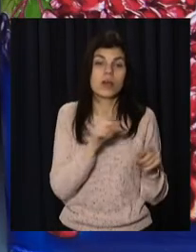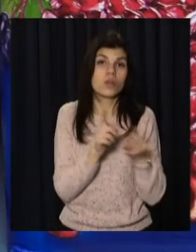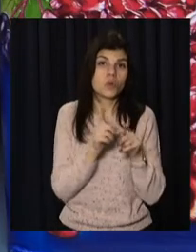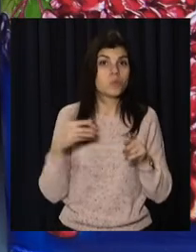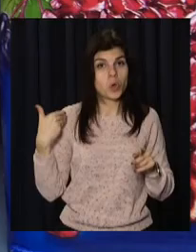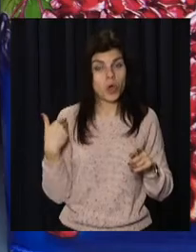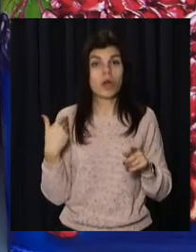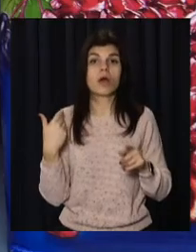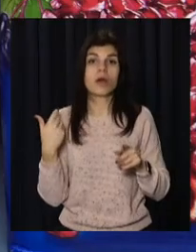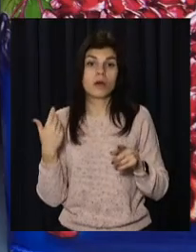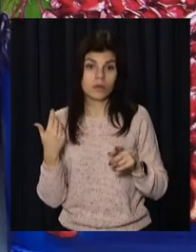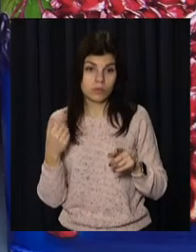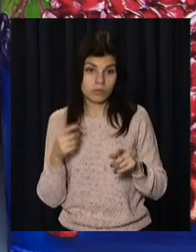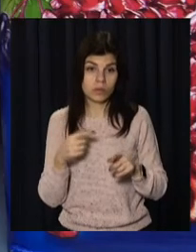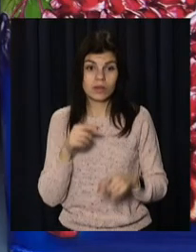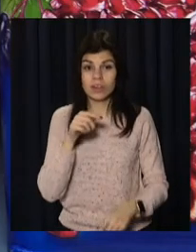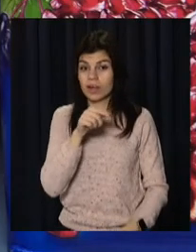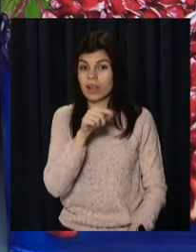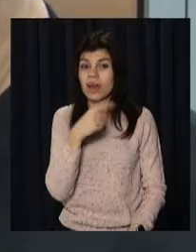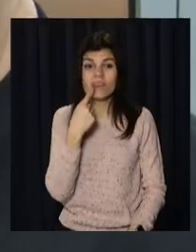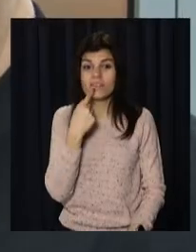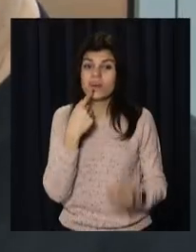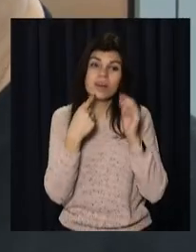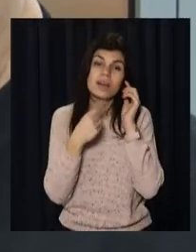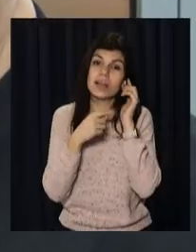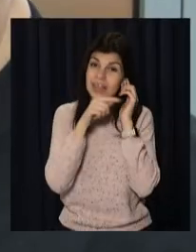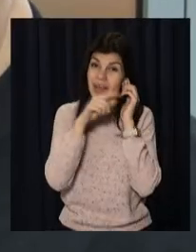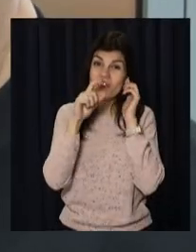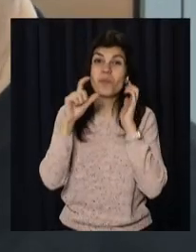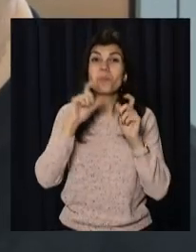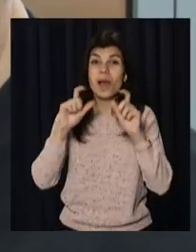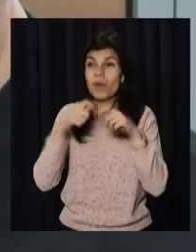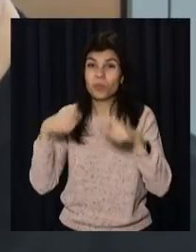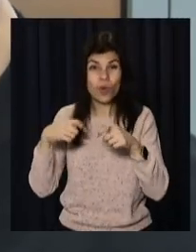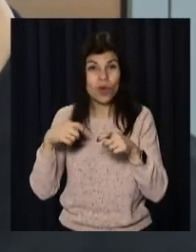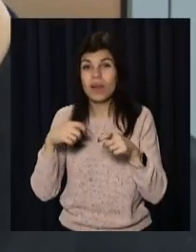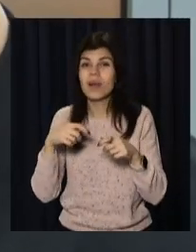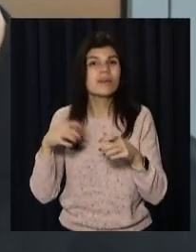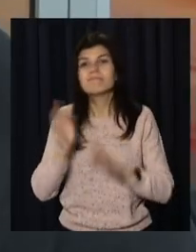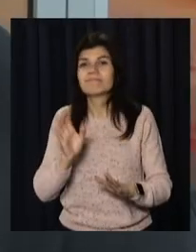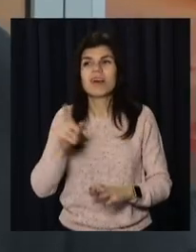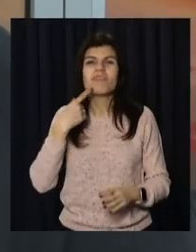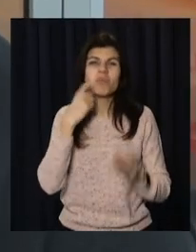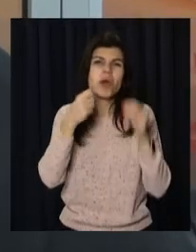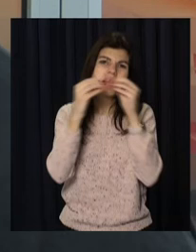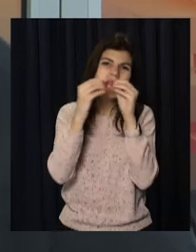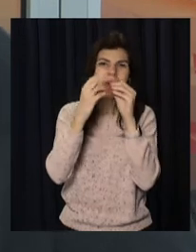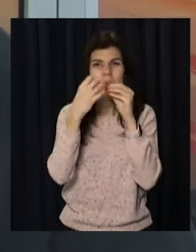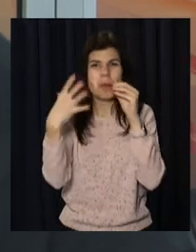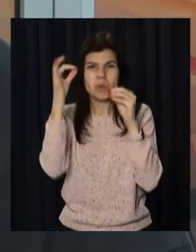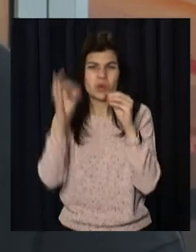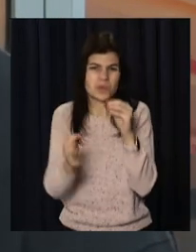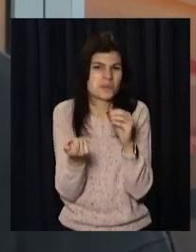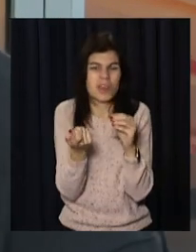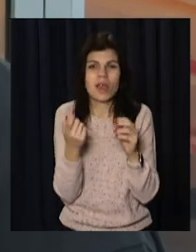в магазинах-аналогах годі шукати, переконані лікарі. Там цього сока може зберігатися 10-15%. Їх зберігати не можна, ні